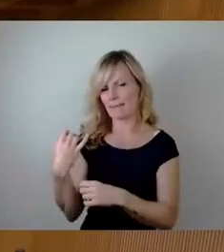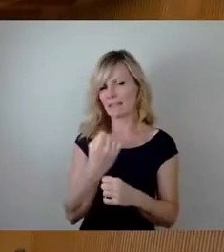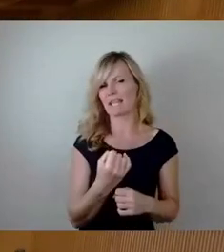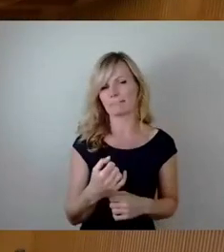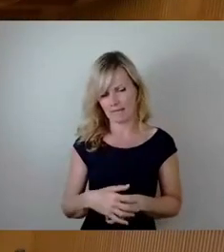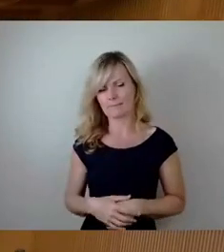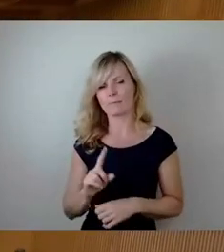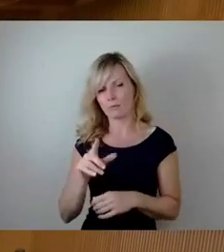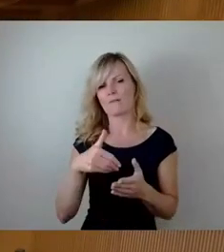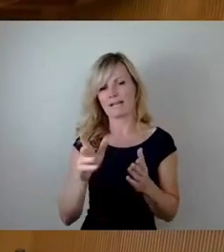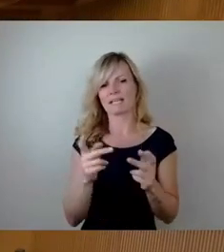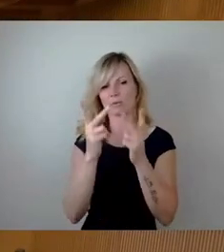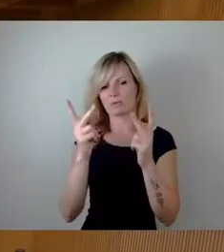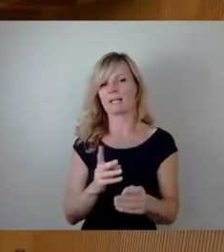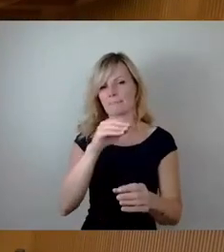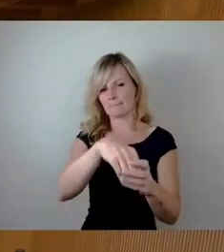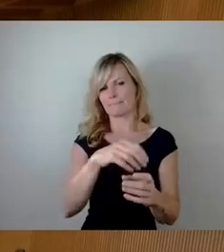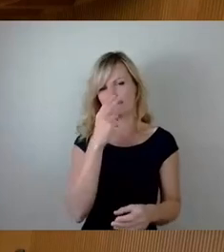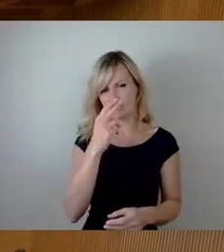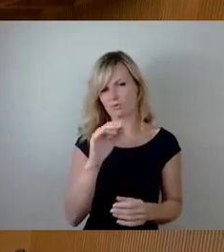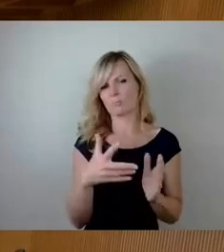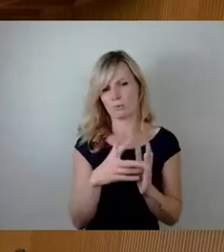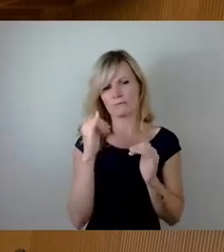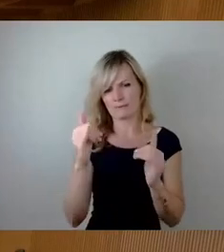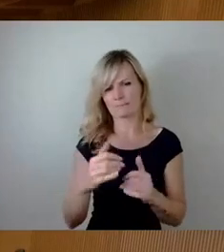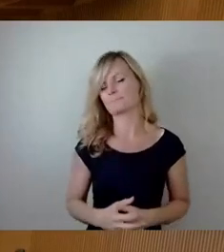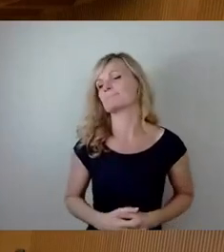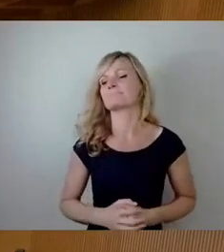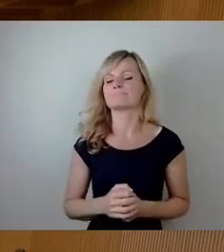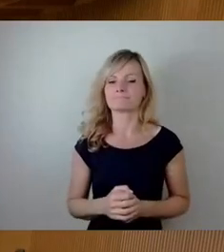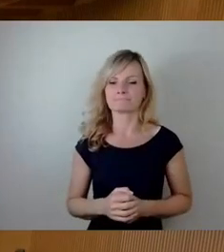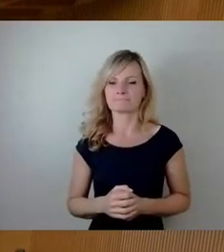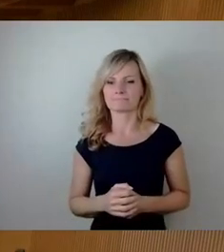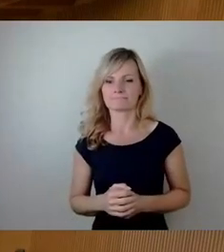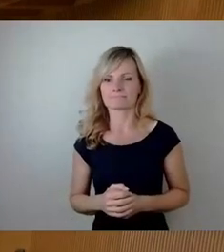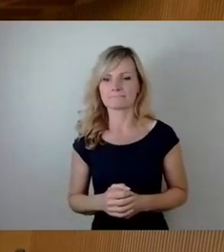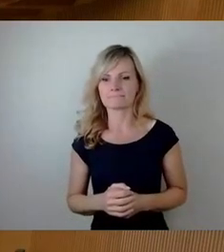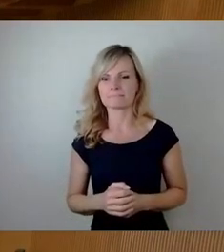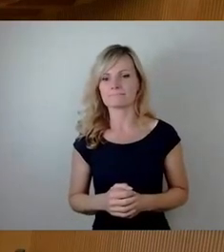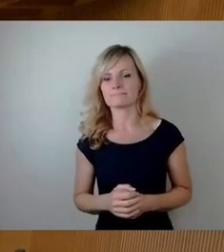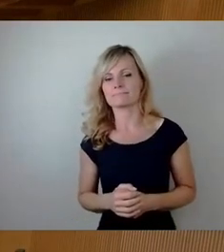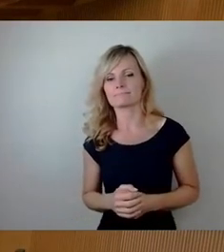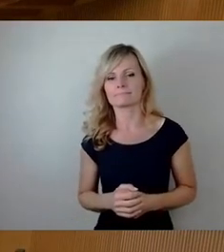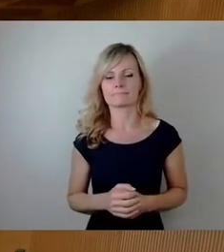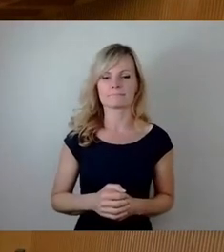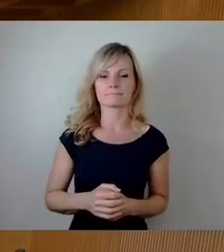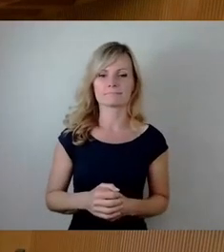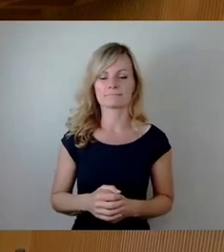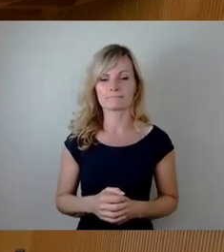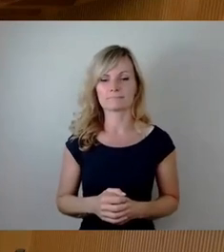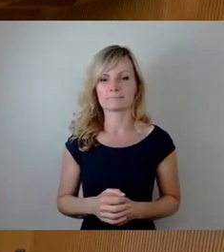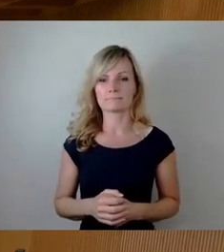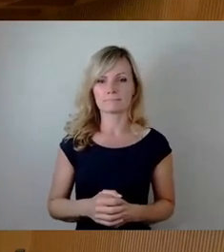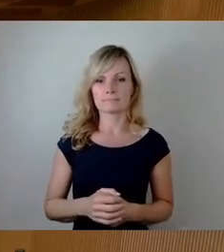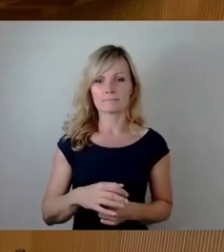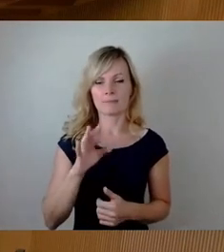hier nochmal das genauer anzuschauen und zu prüfen, inwieweit da die Linie verlängert gehen kann. So, nach FDP